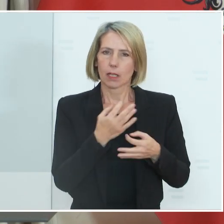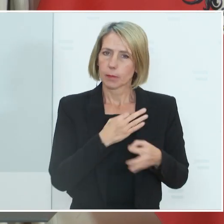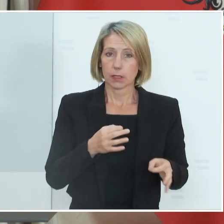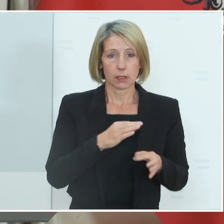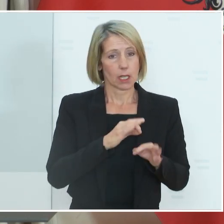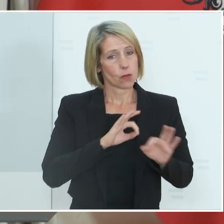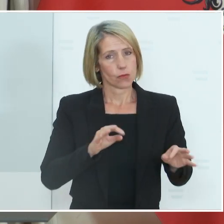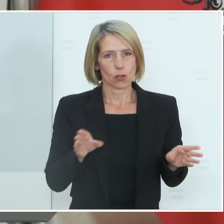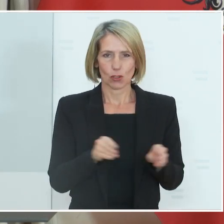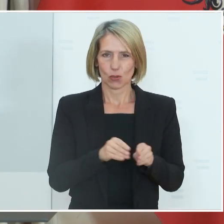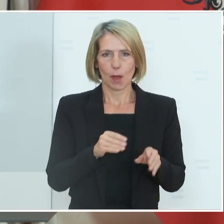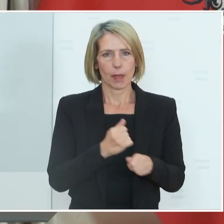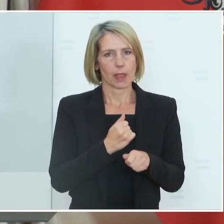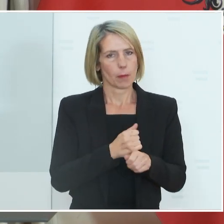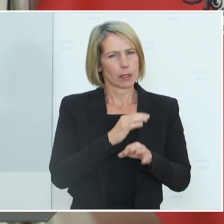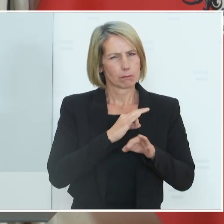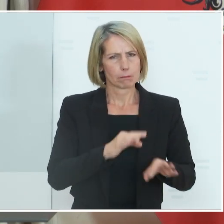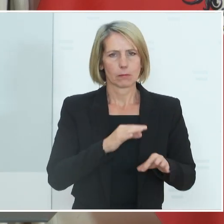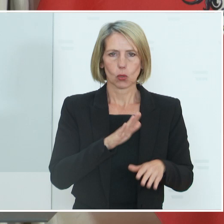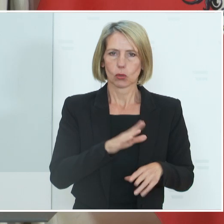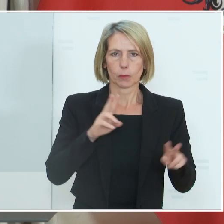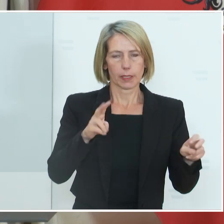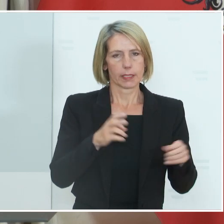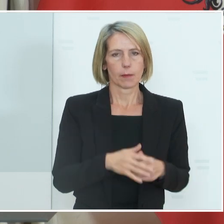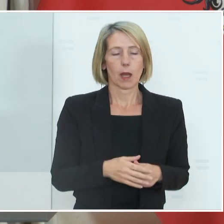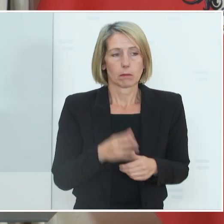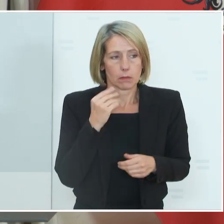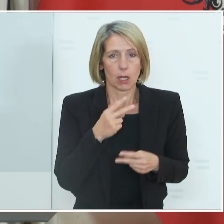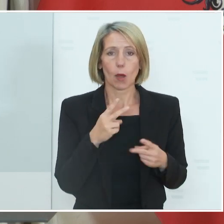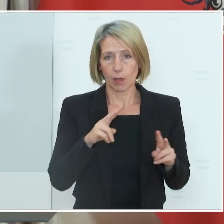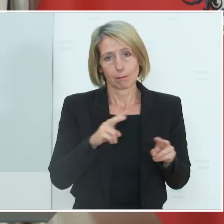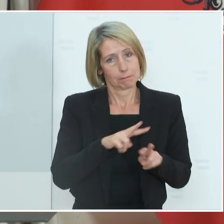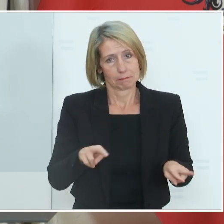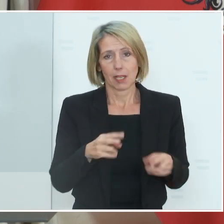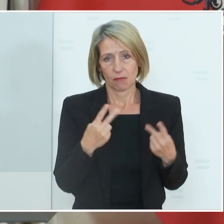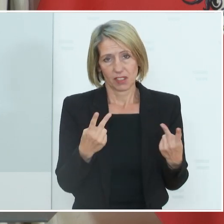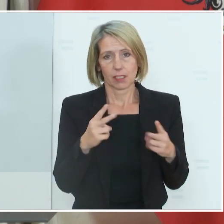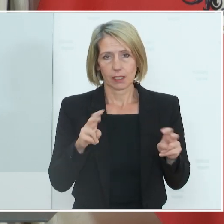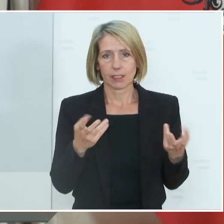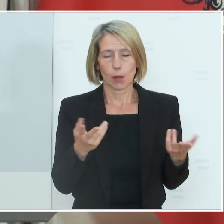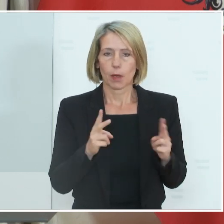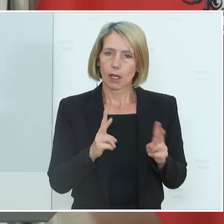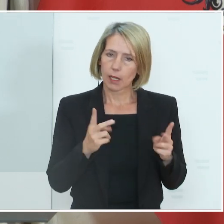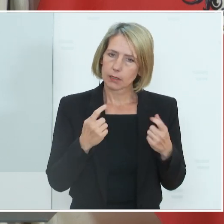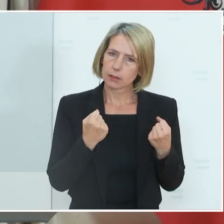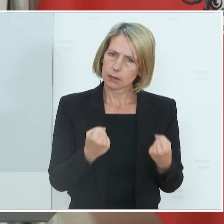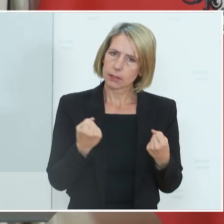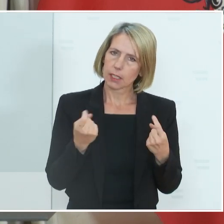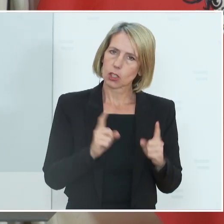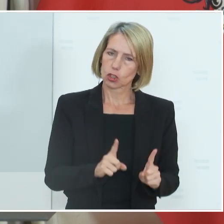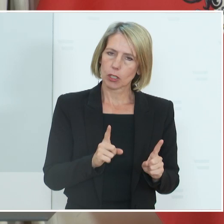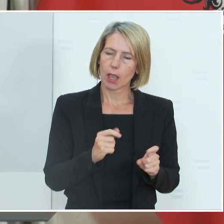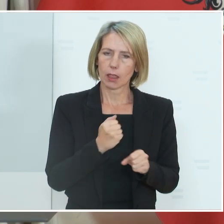die gute Zusammenarbeit bei diesem Thema. Ich glaube, das ist ein wichtiges Thema, weil wir damit sicherstellen, dass am